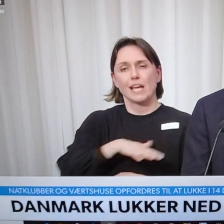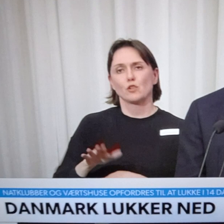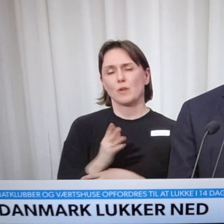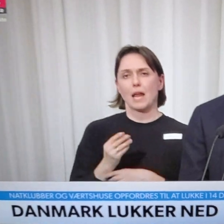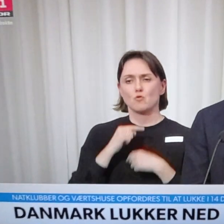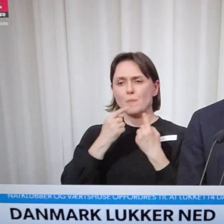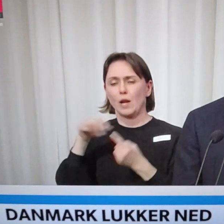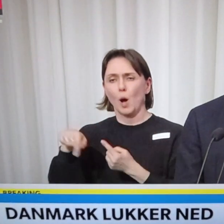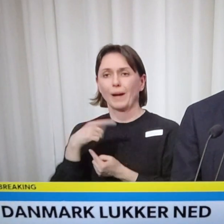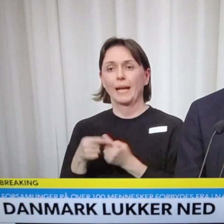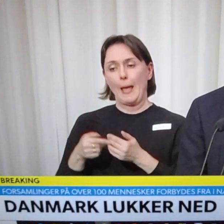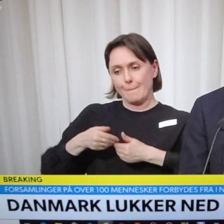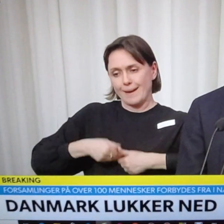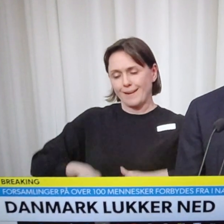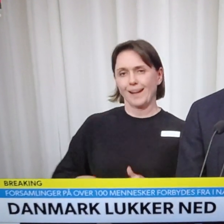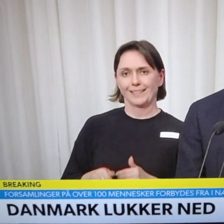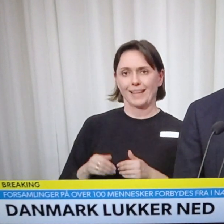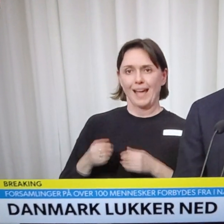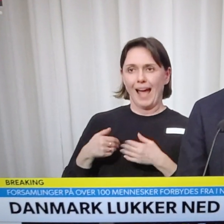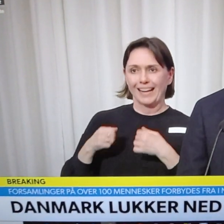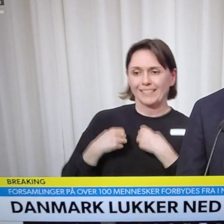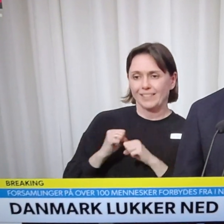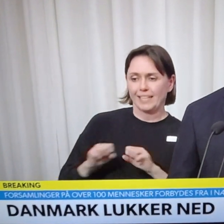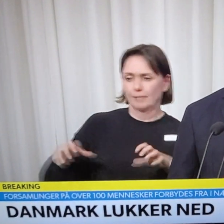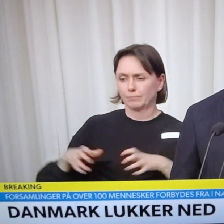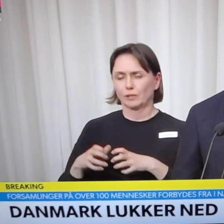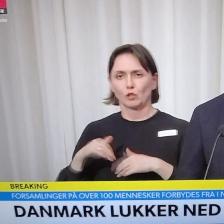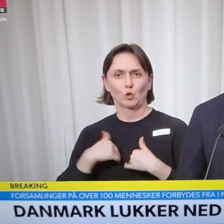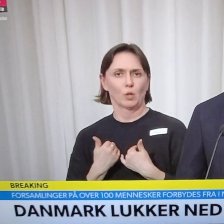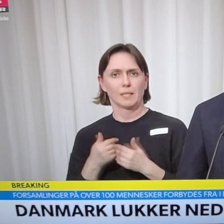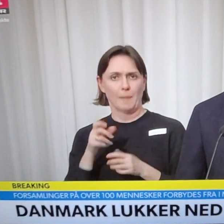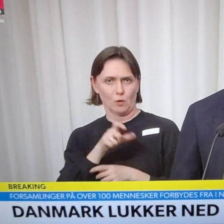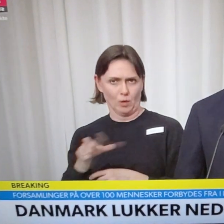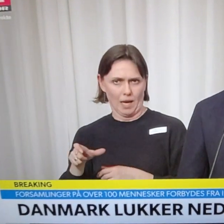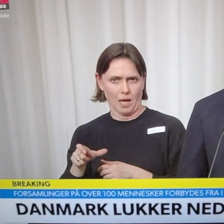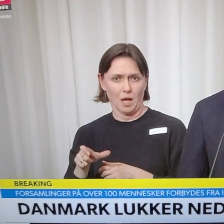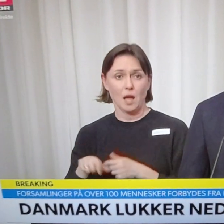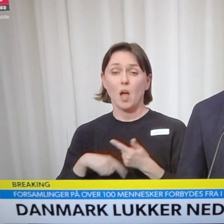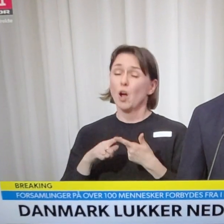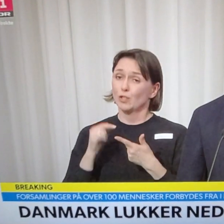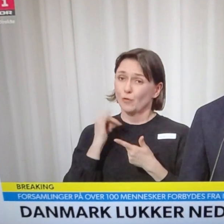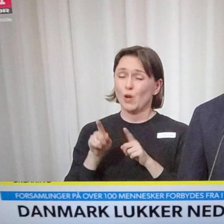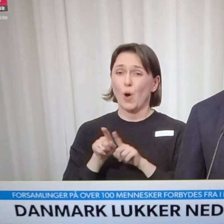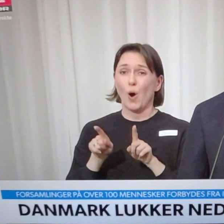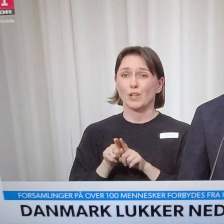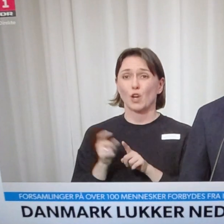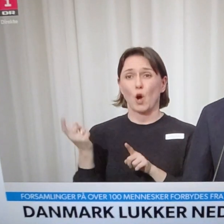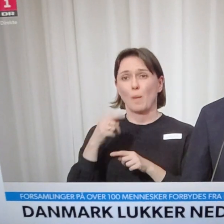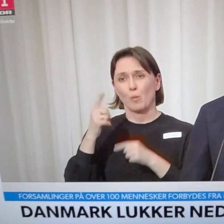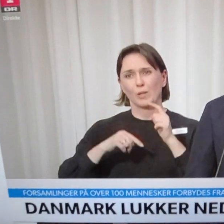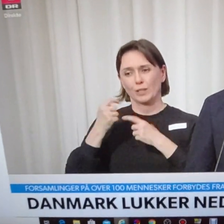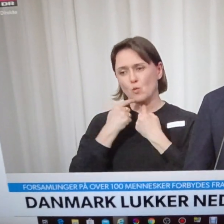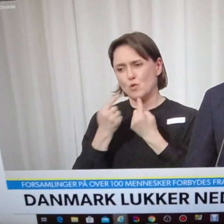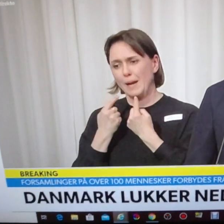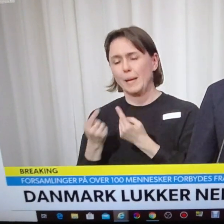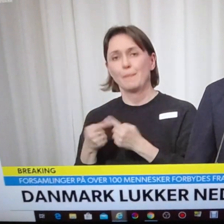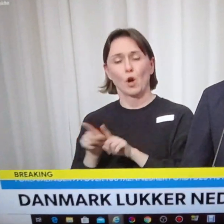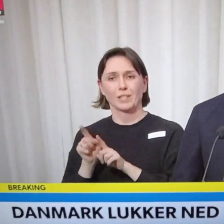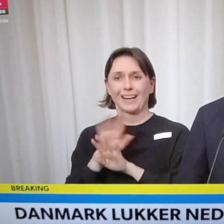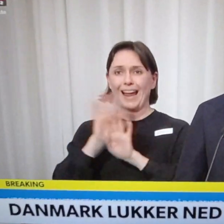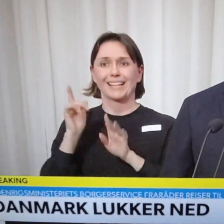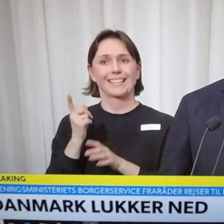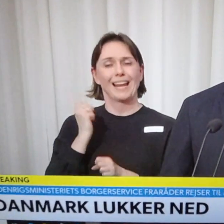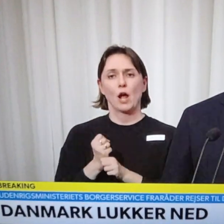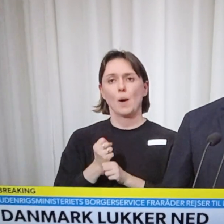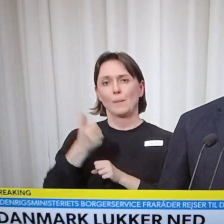Jeg skal nok snakke om, hvad jeg mener om det her bagefter. Men det pressemøde er altså ikke færdig endnu. Hvor der skulle lave en prioritering